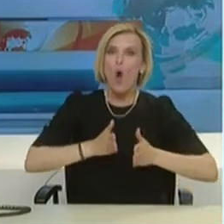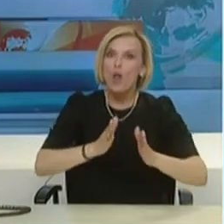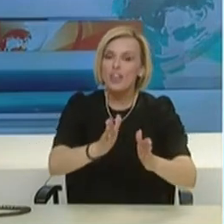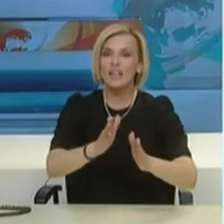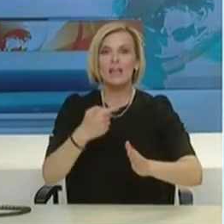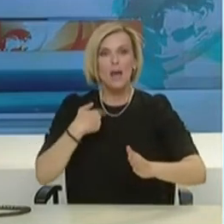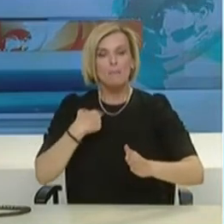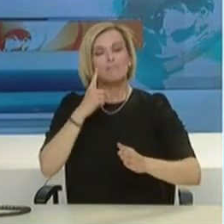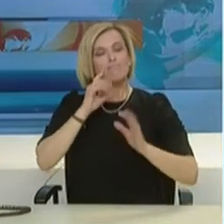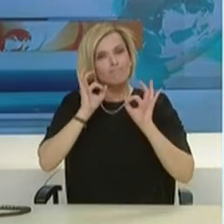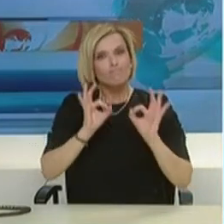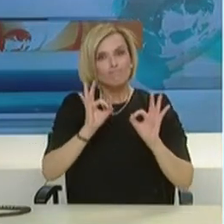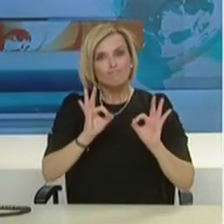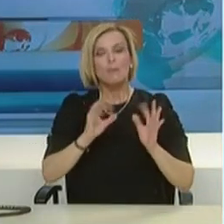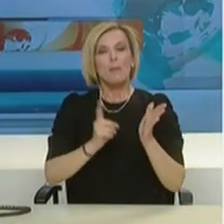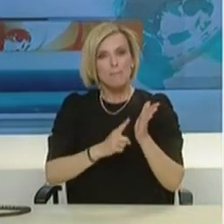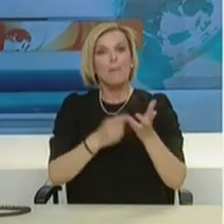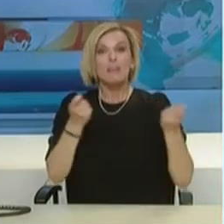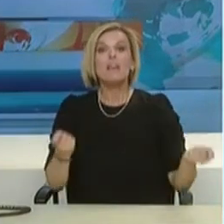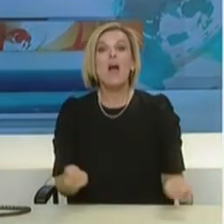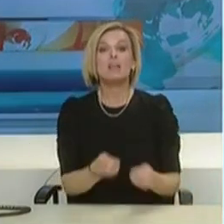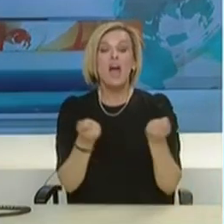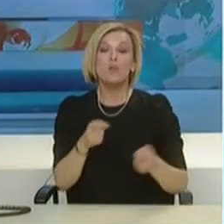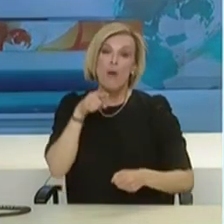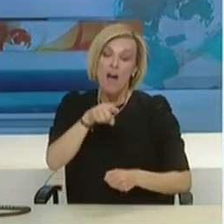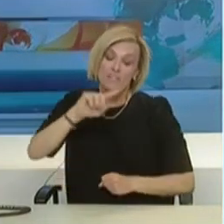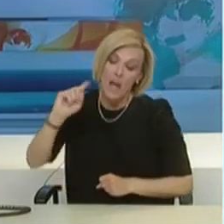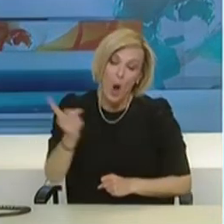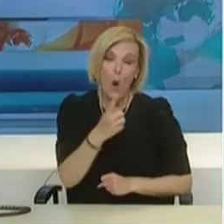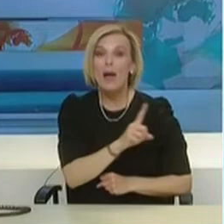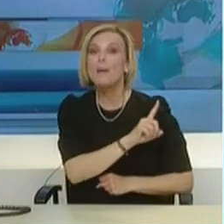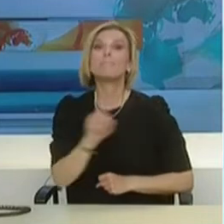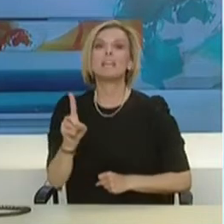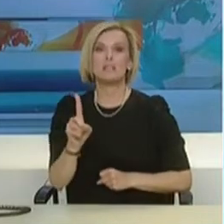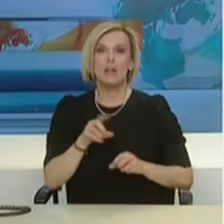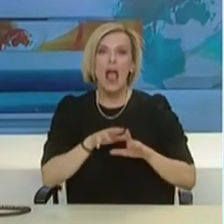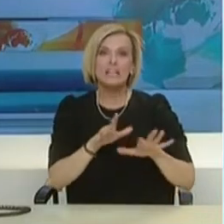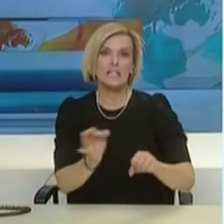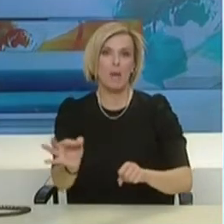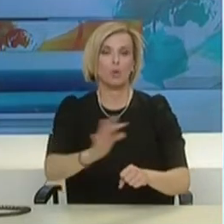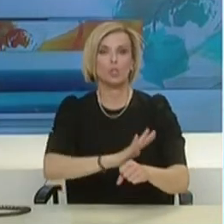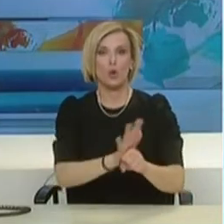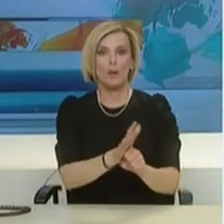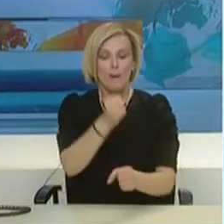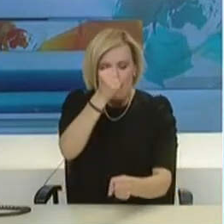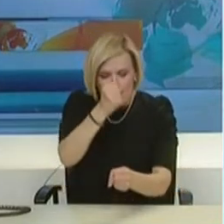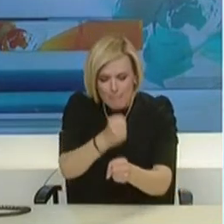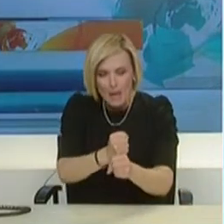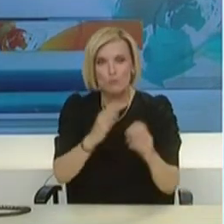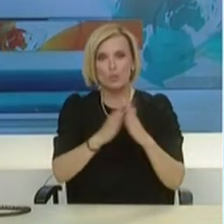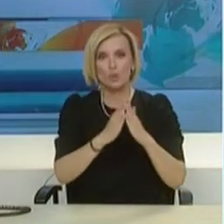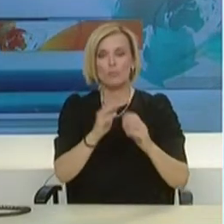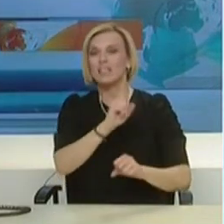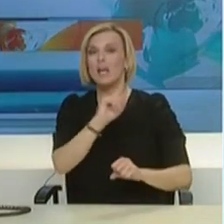μας επιβάλλει να κάνουμε το αυτονόητο για να εμποδίσουμε την εξάπλωση της νόσου. Μένουμε σπίτι, αποφεύγουμε κάθε συγχροτισμό,